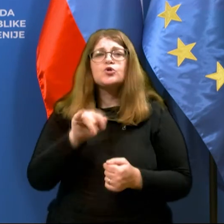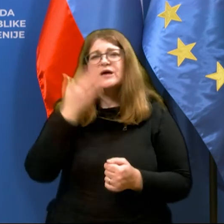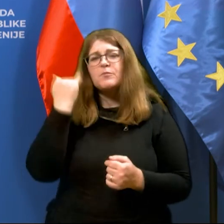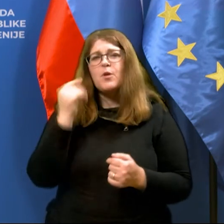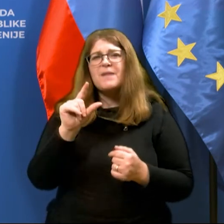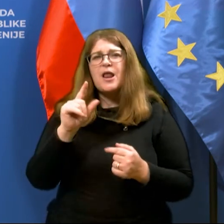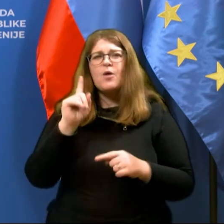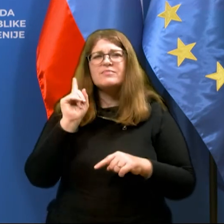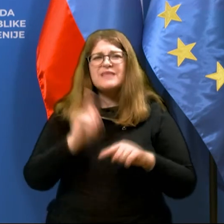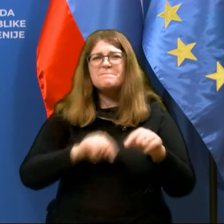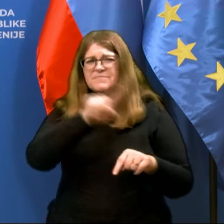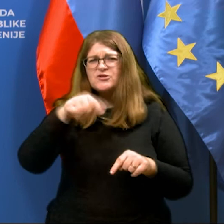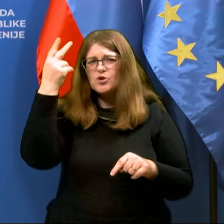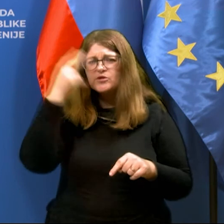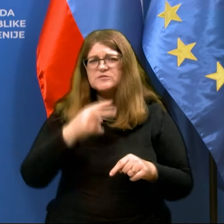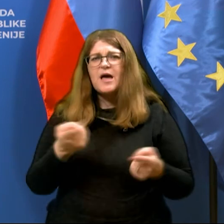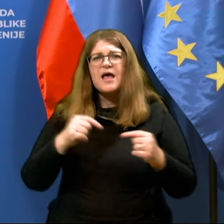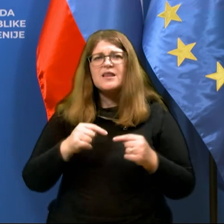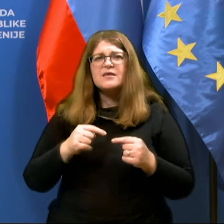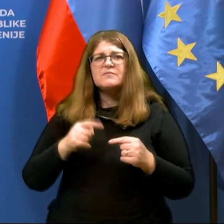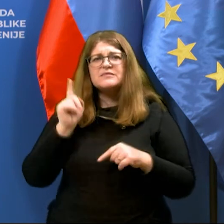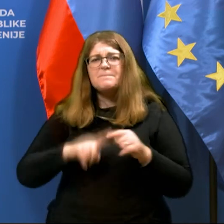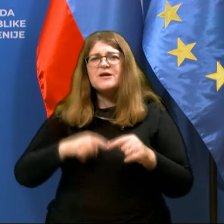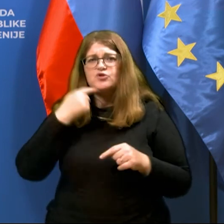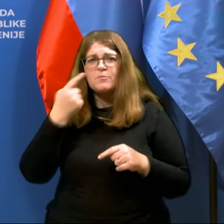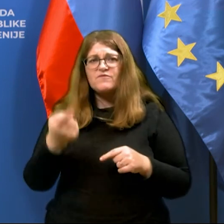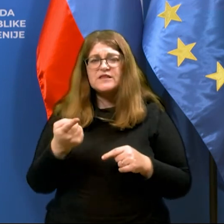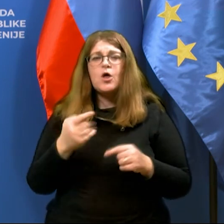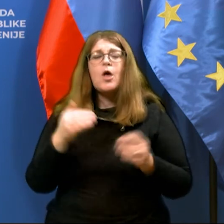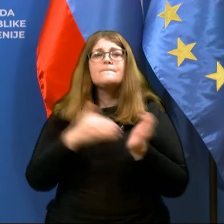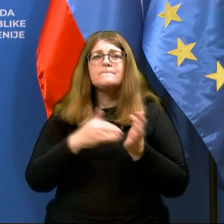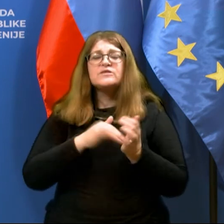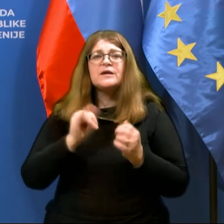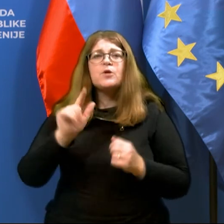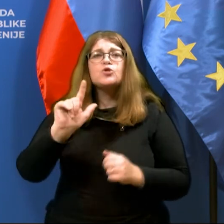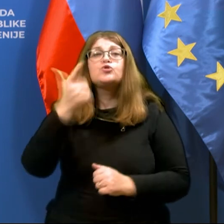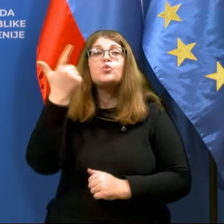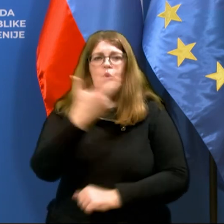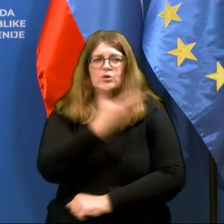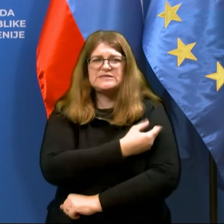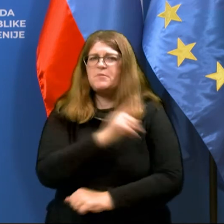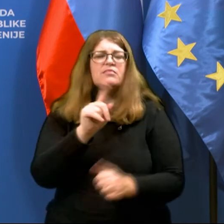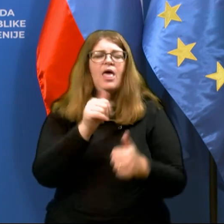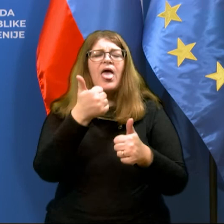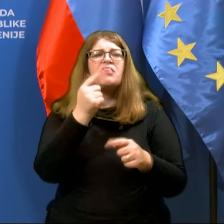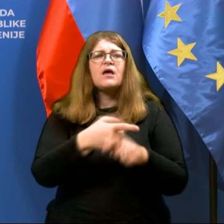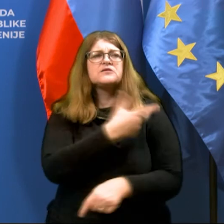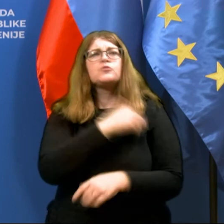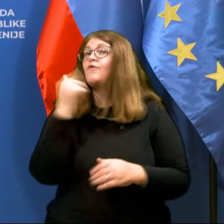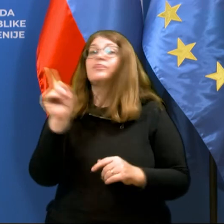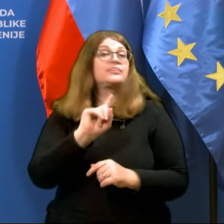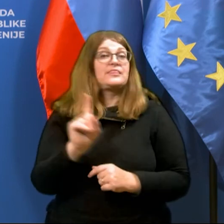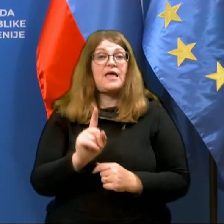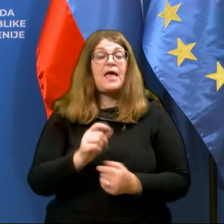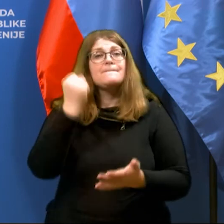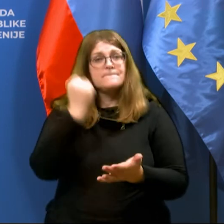morda malce narobe razumljeno ali pa povedano, se upravičujem, torej, potrebno je drugo cepljenje. Ne gre za prvi odmerek, ampak gre za